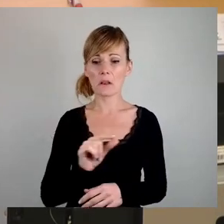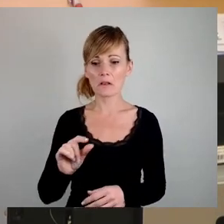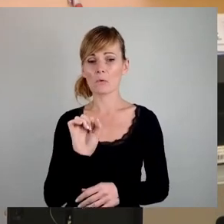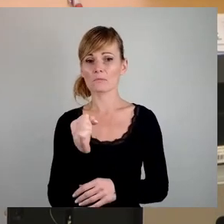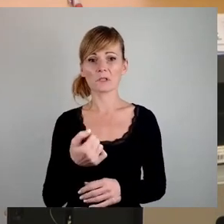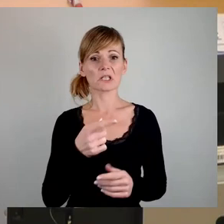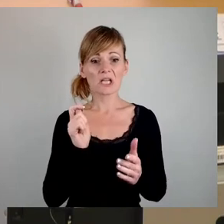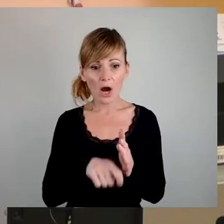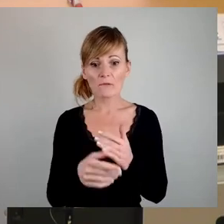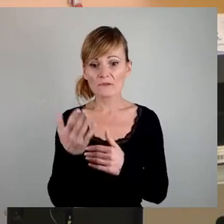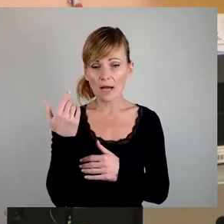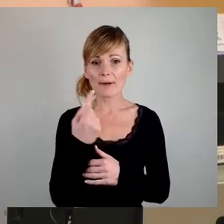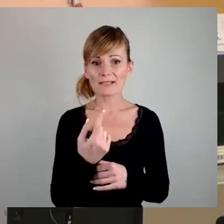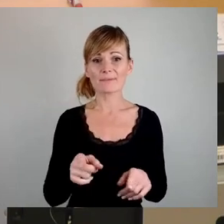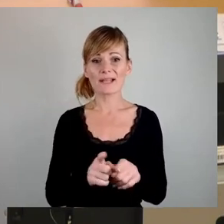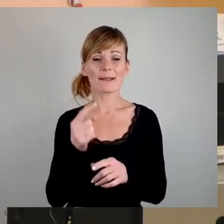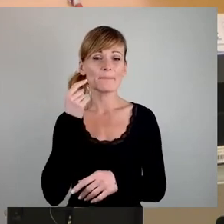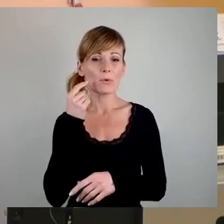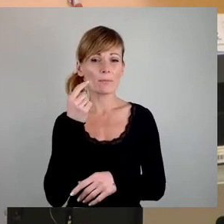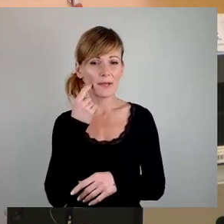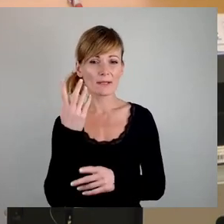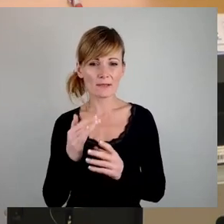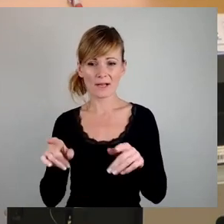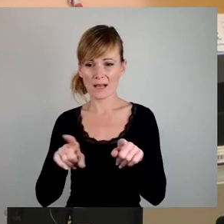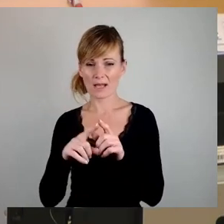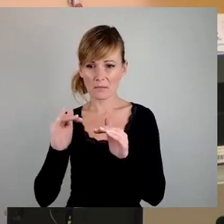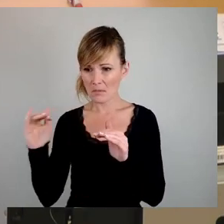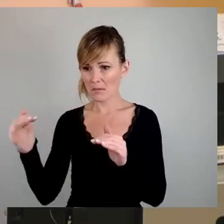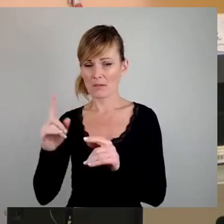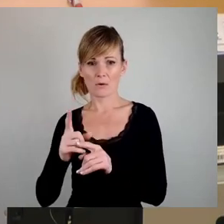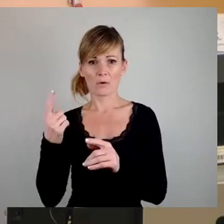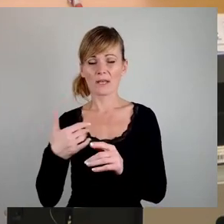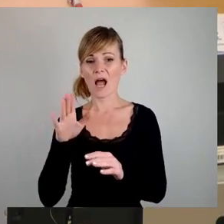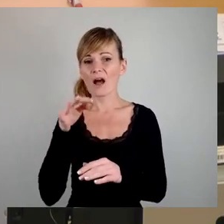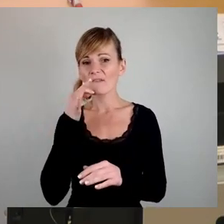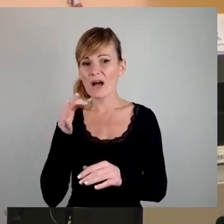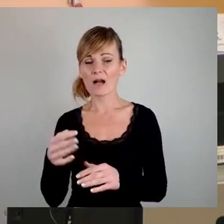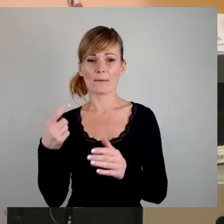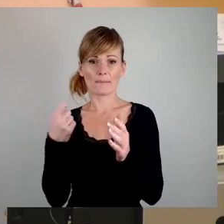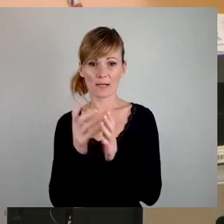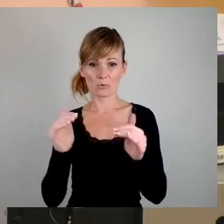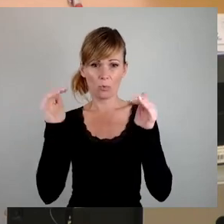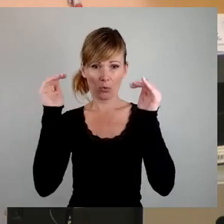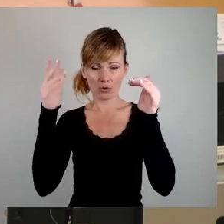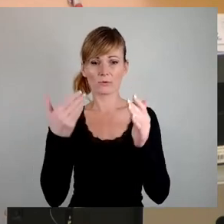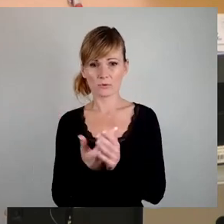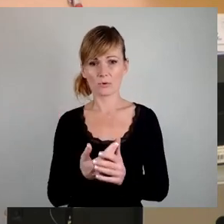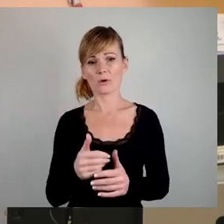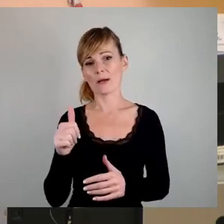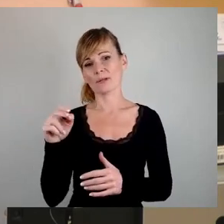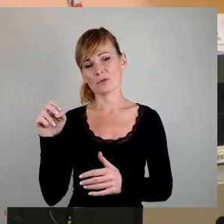Weil im gleichen Augenblick die Annuitäten gleich geblieben sind. Im gleichen Augenblick sind nämlich der Nachfrage folgenden die Preise hochgegangen und die Annuitäten, also wie